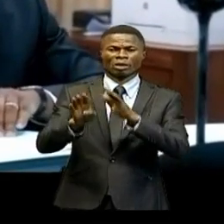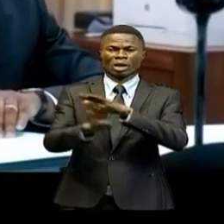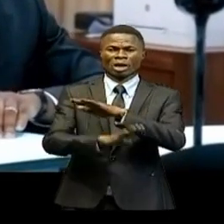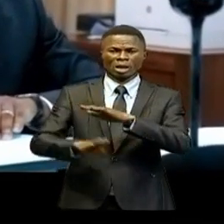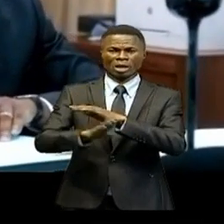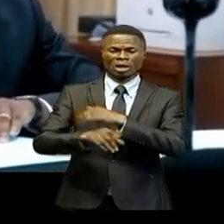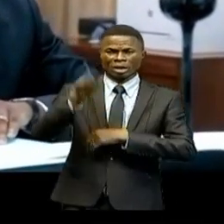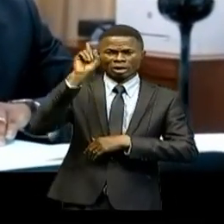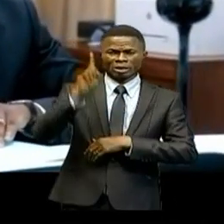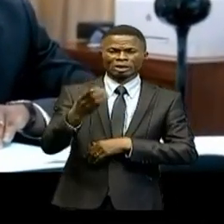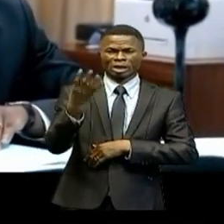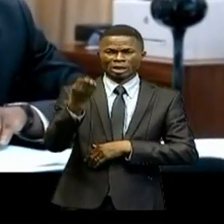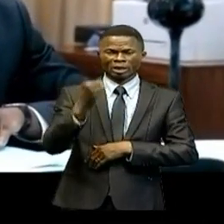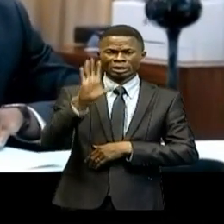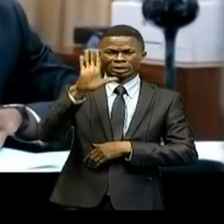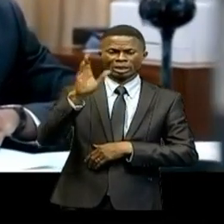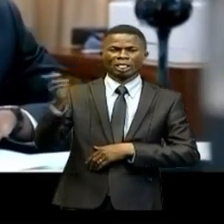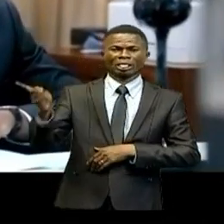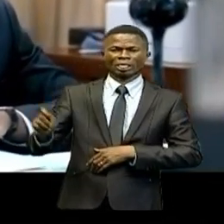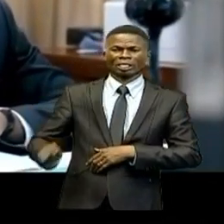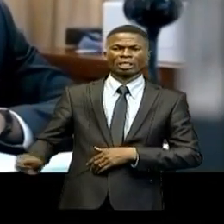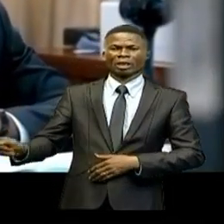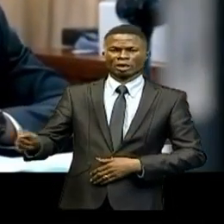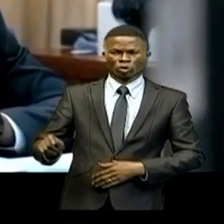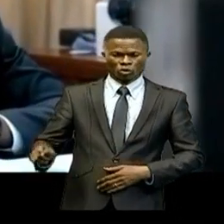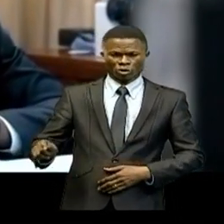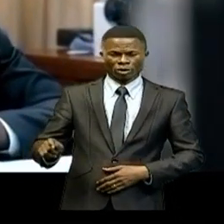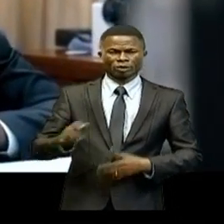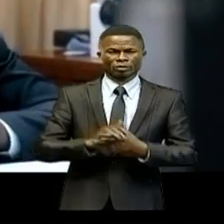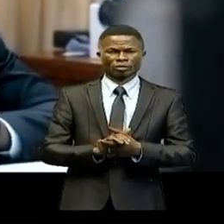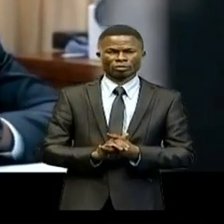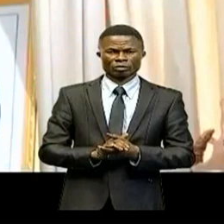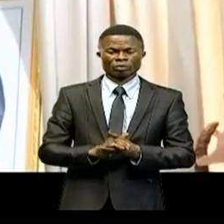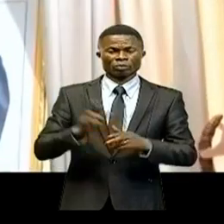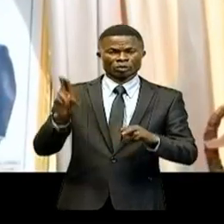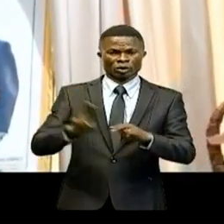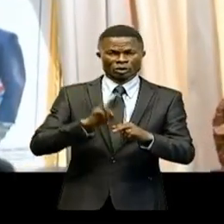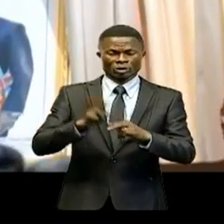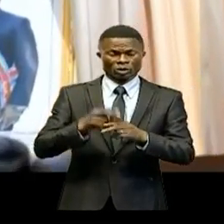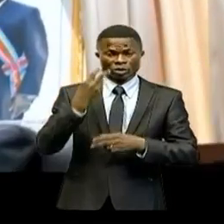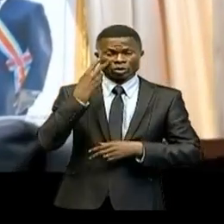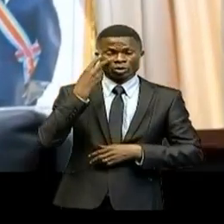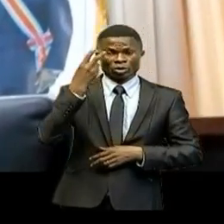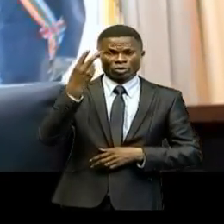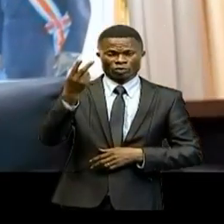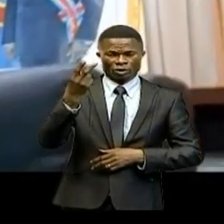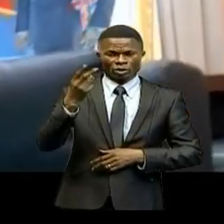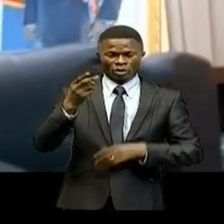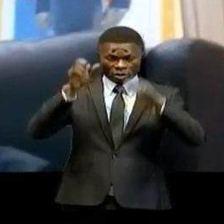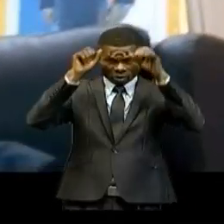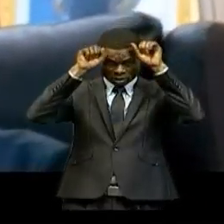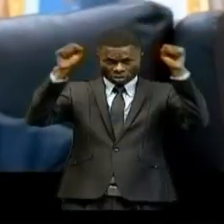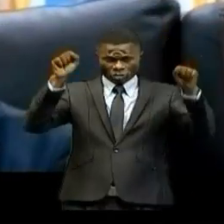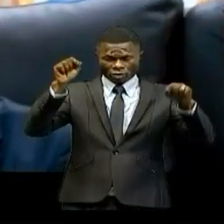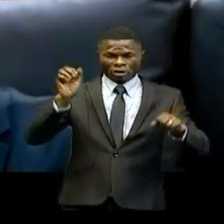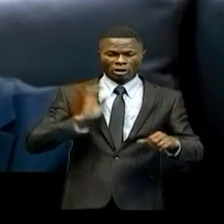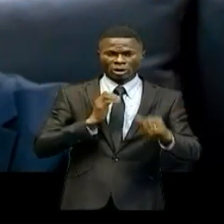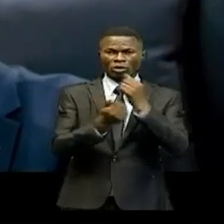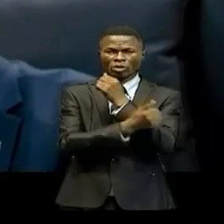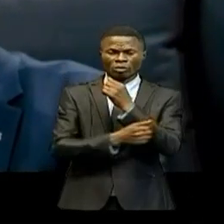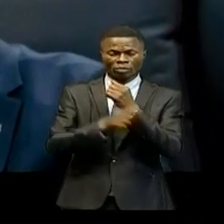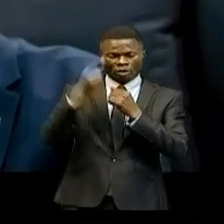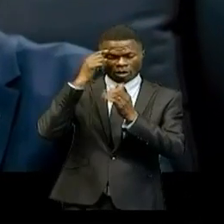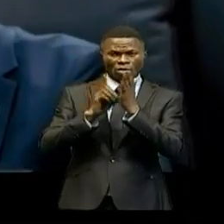145 territoires En exécution de la vision du président de la République pour un